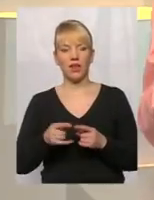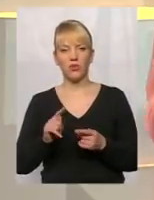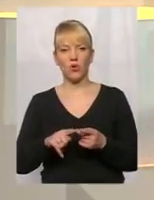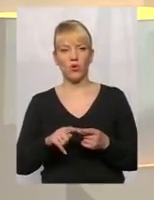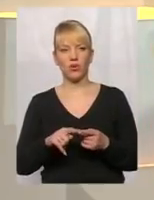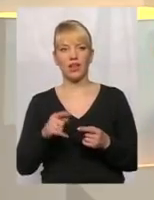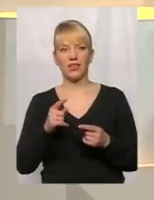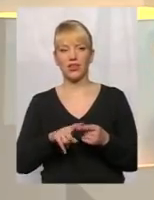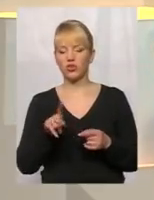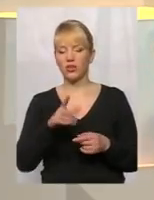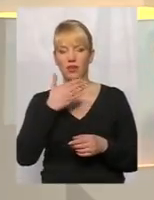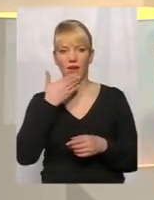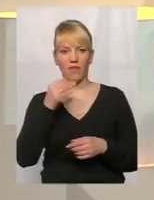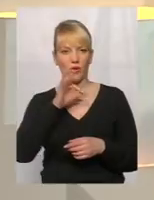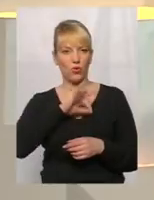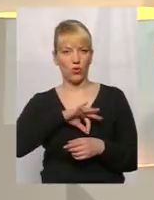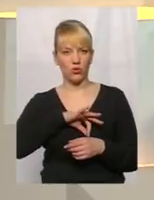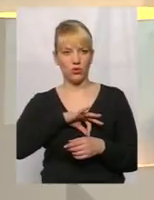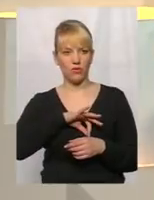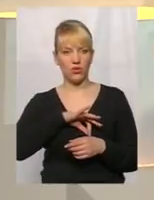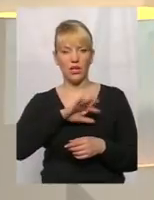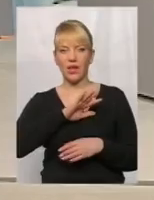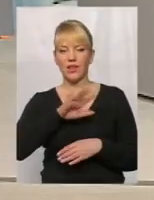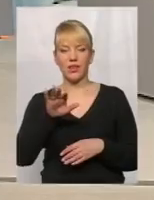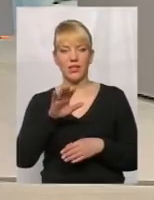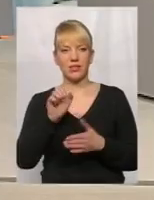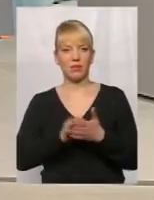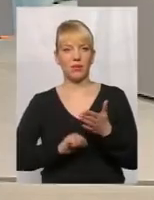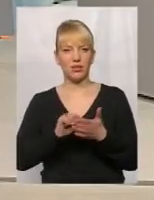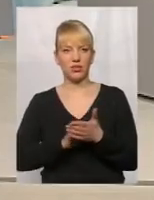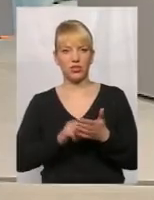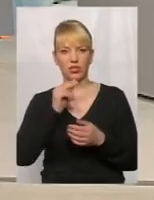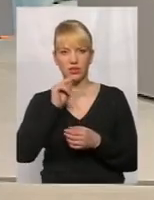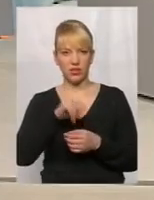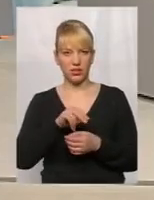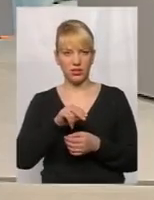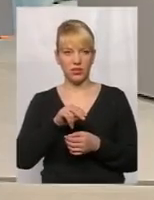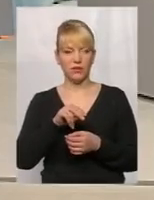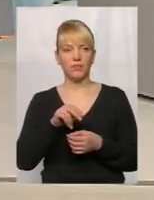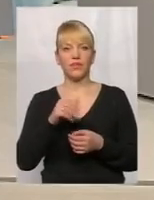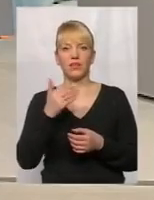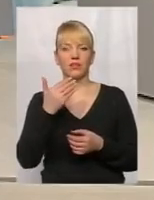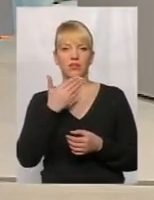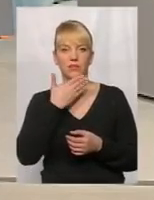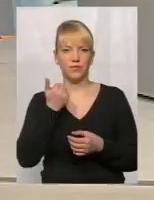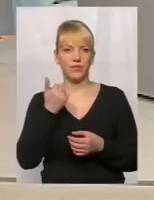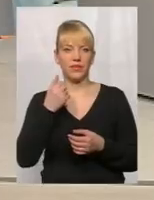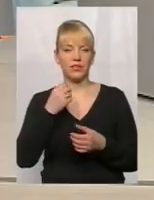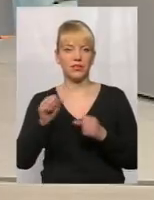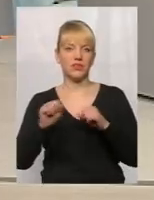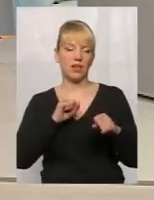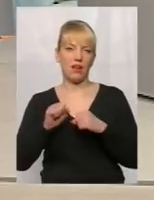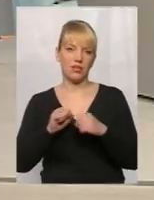що воно не використовувалося, не з причин діяльності керівників чи